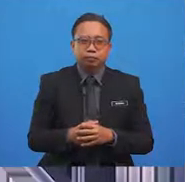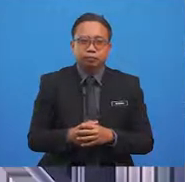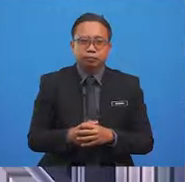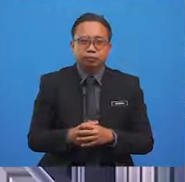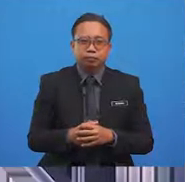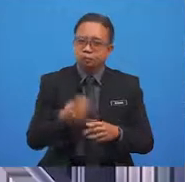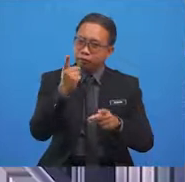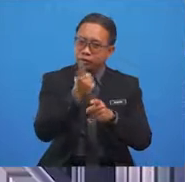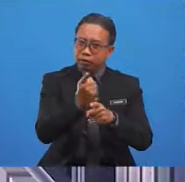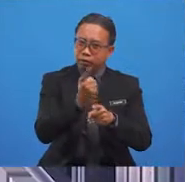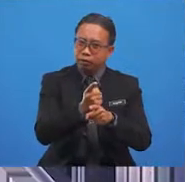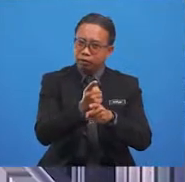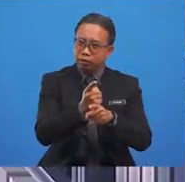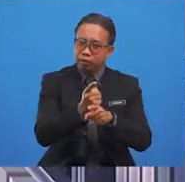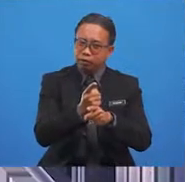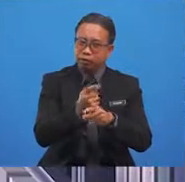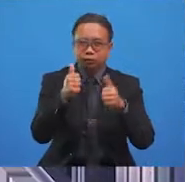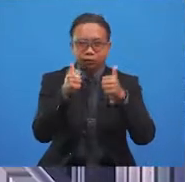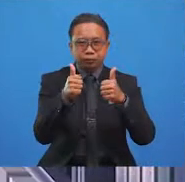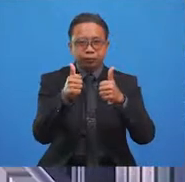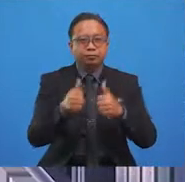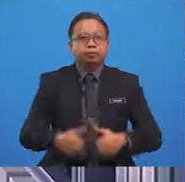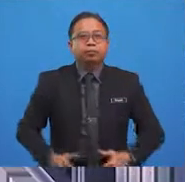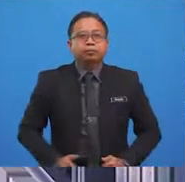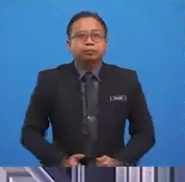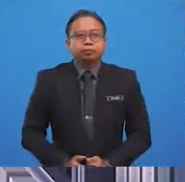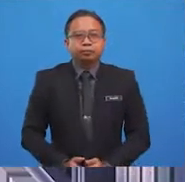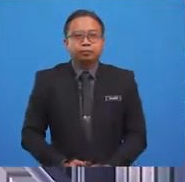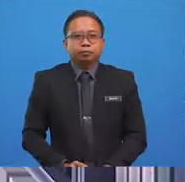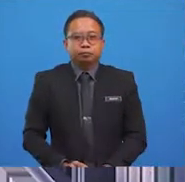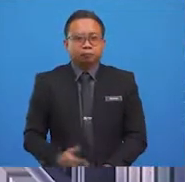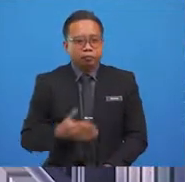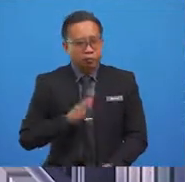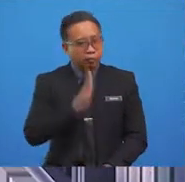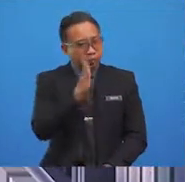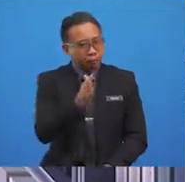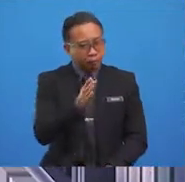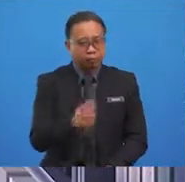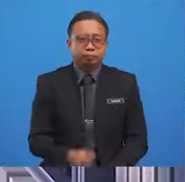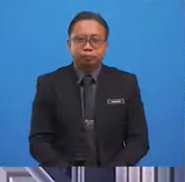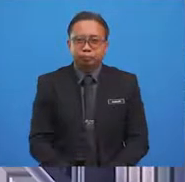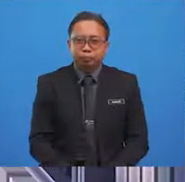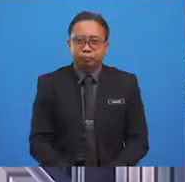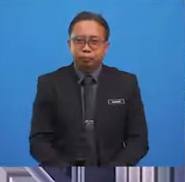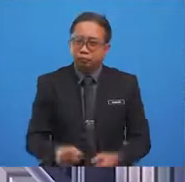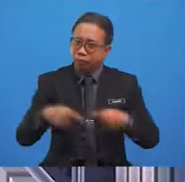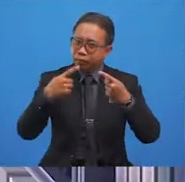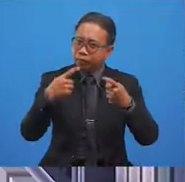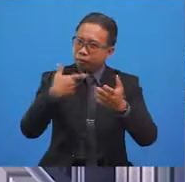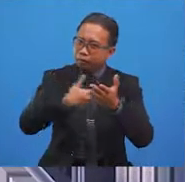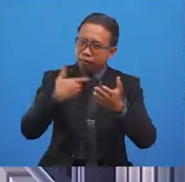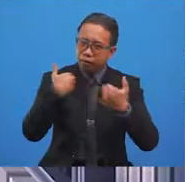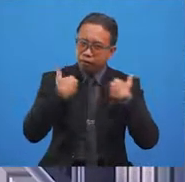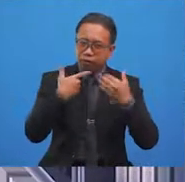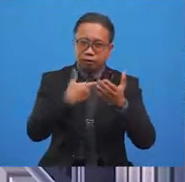bike? It is Yolo. Good job. I am proud of you. Now, two more to go, boys and girls.